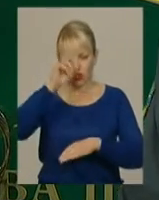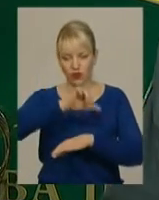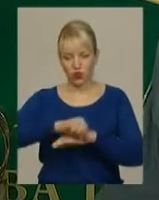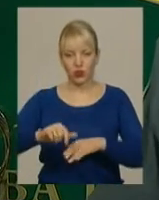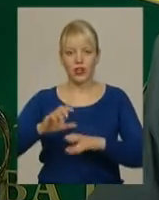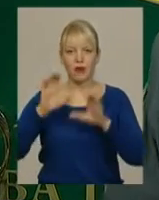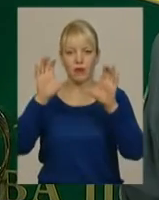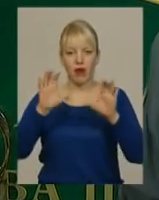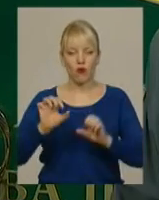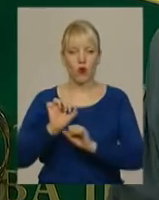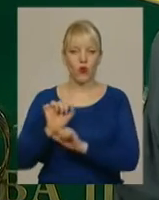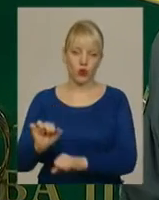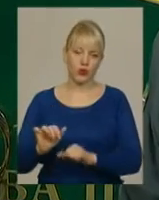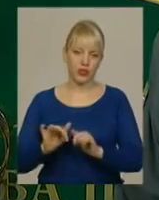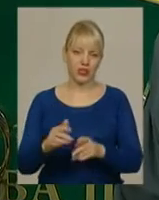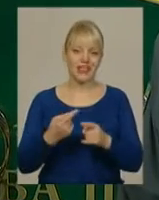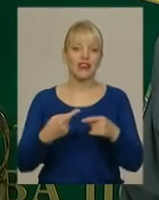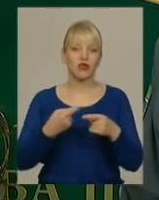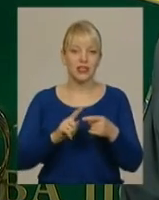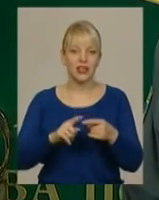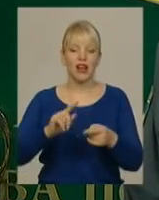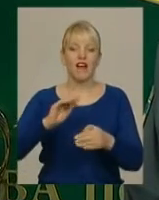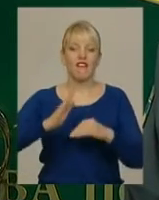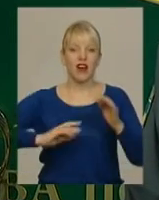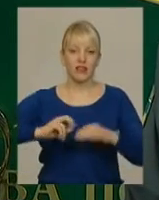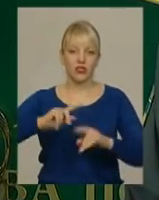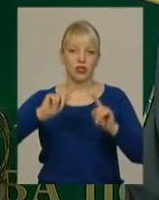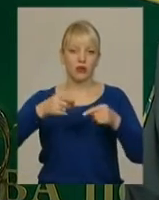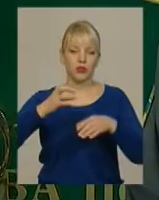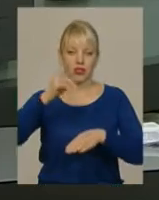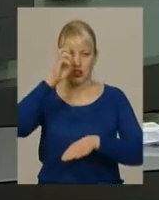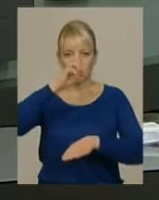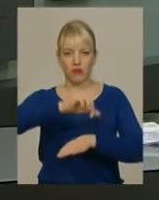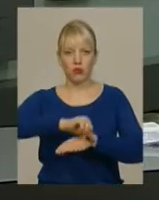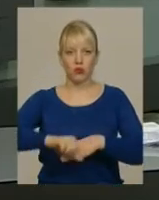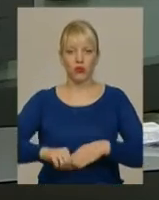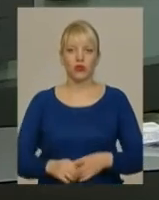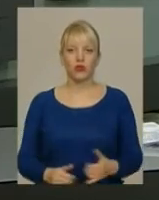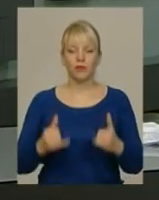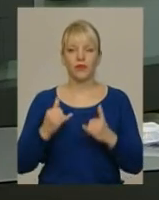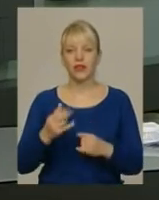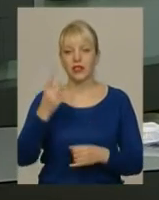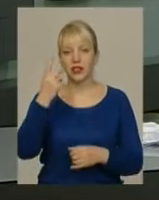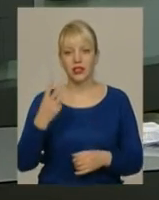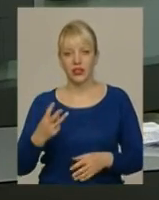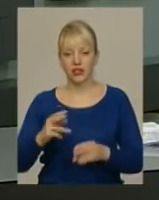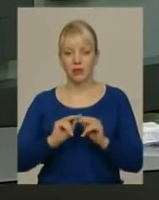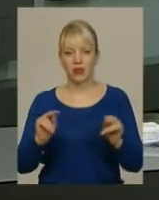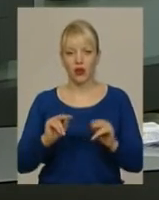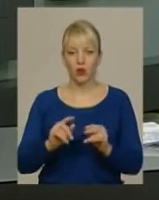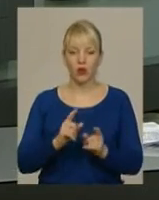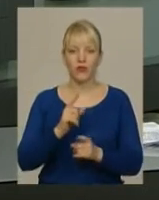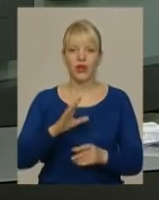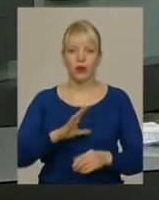діяльність. Тому що саме ці фахівці сьогодні витребовані на державному кордоні. Нині третина педагогів академії пройшли